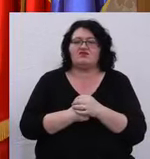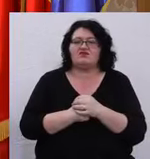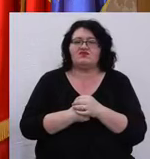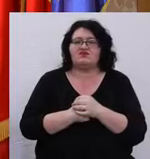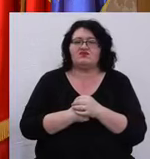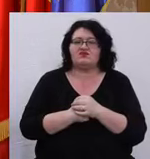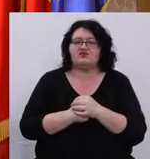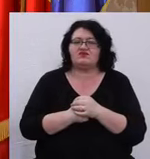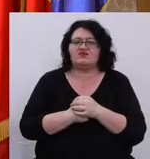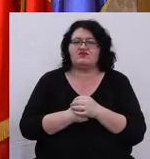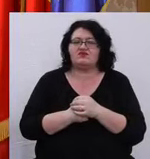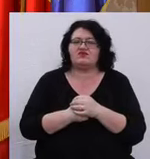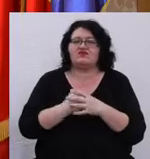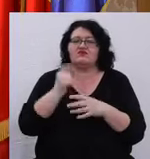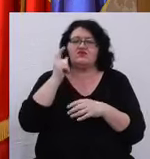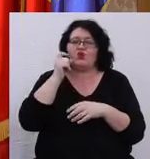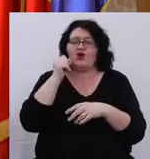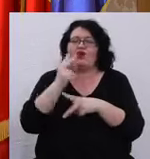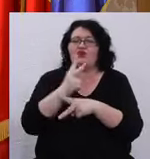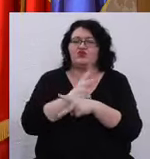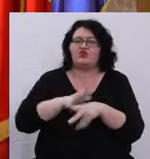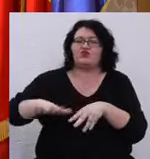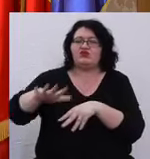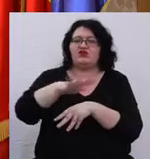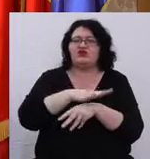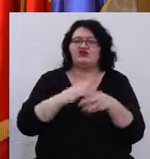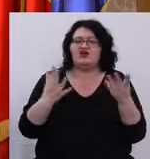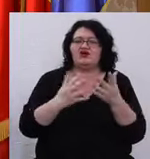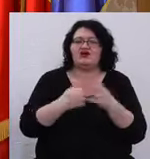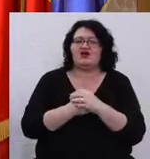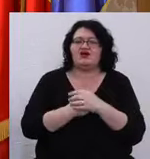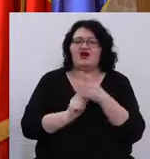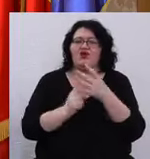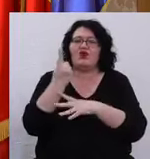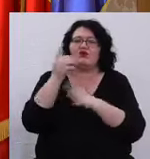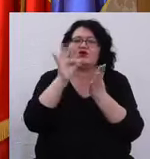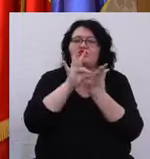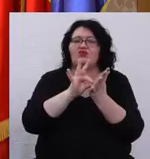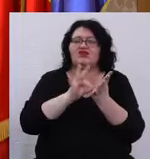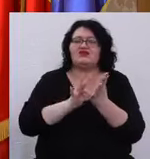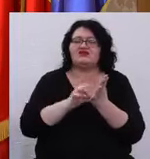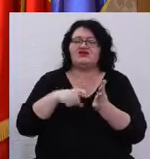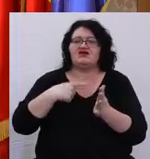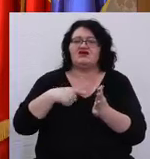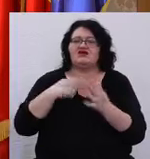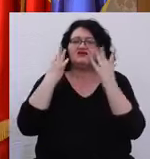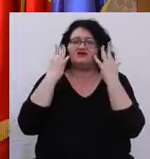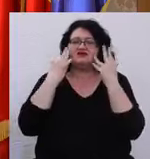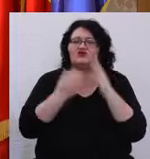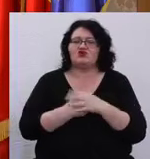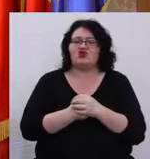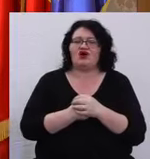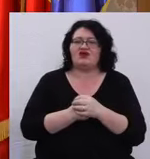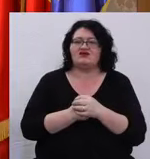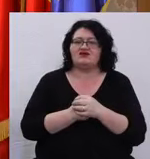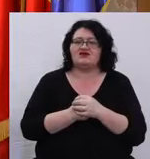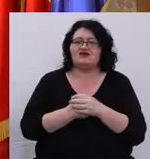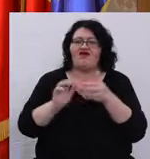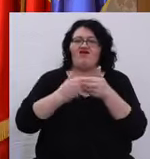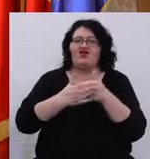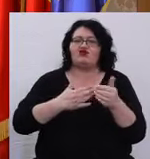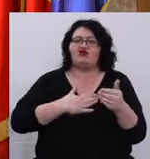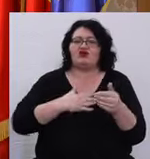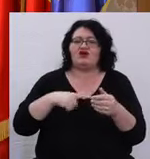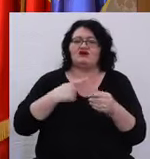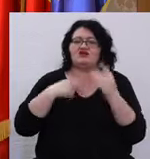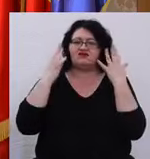intelectuali publici care au apărut pe liste, care sunt îngrijorați. Vecinii mei